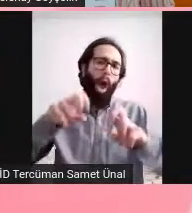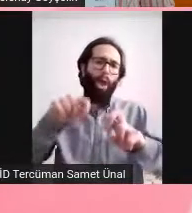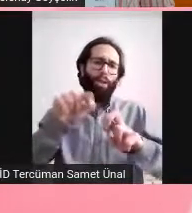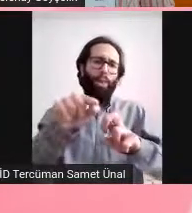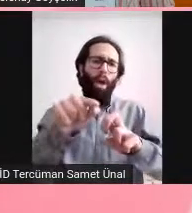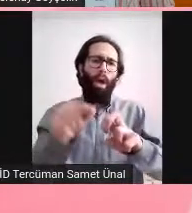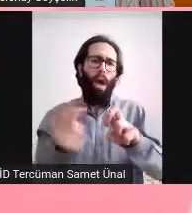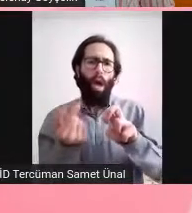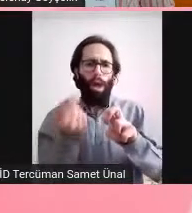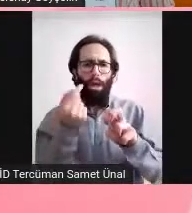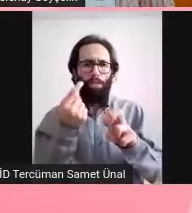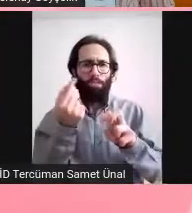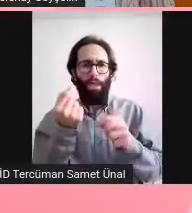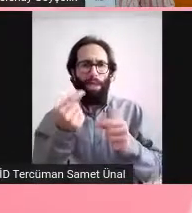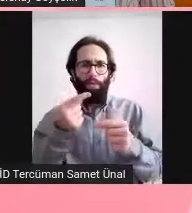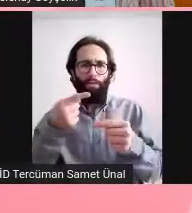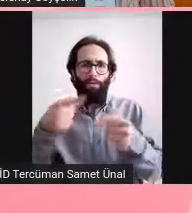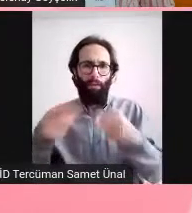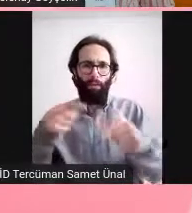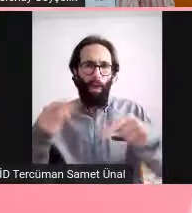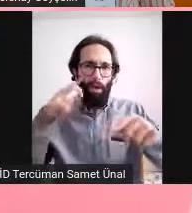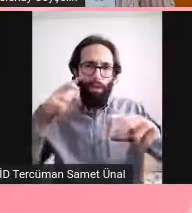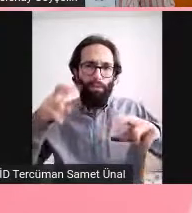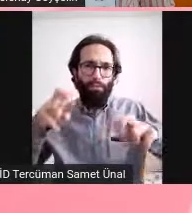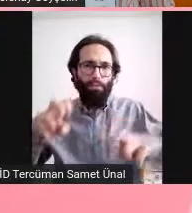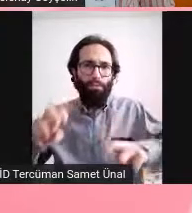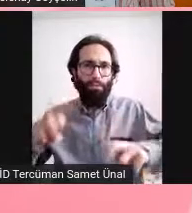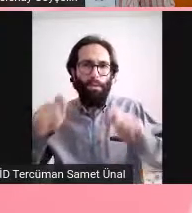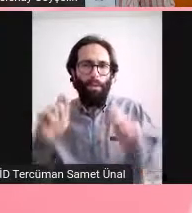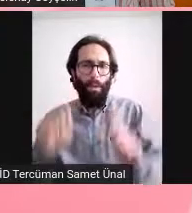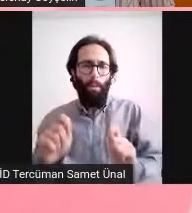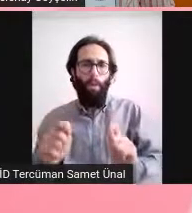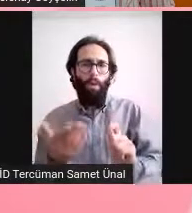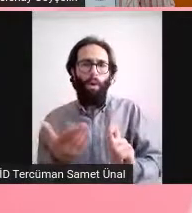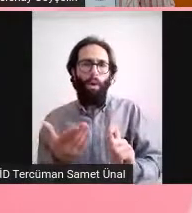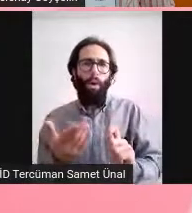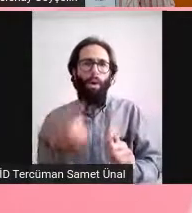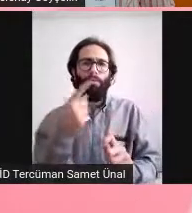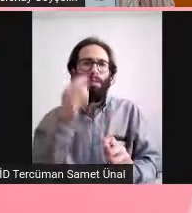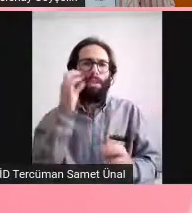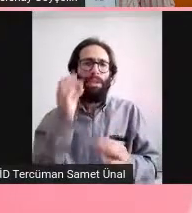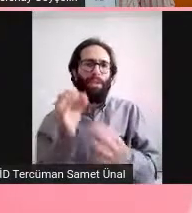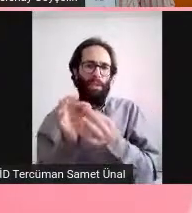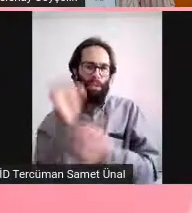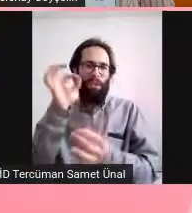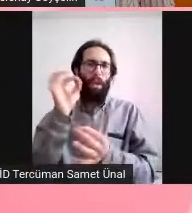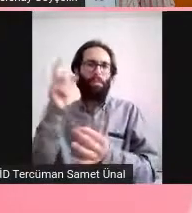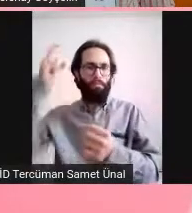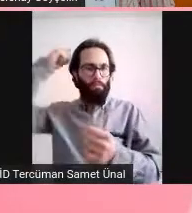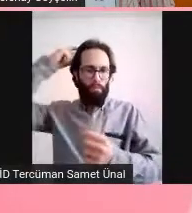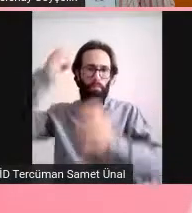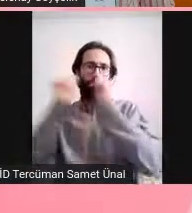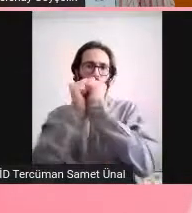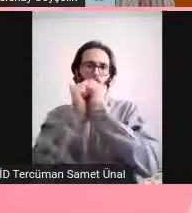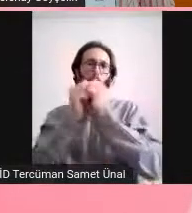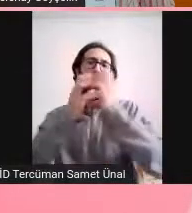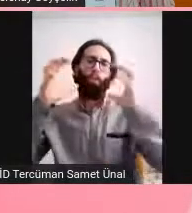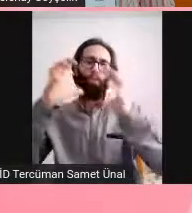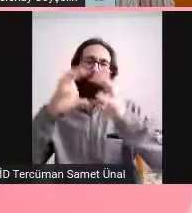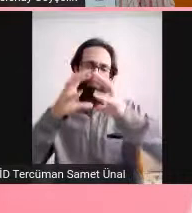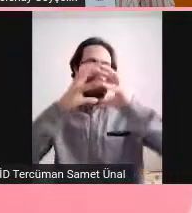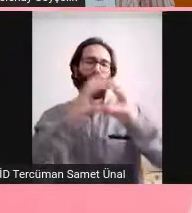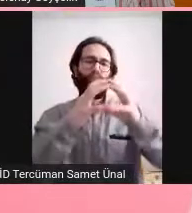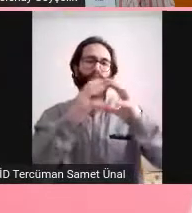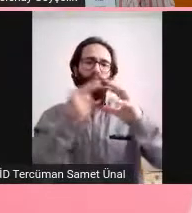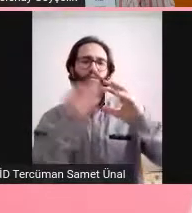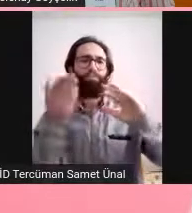İnsan beyni birazcık büyük olduğu için biz de rebalığı beyninde yapıyoruz. Oldukça hani yorucu bir işlem bu.